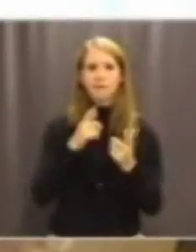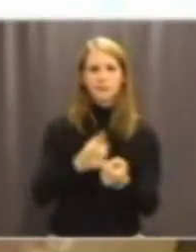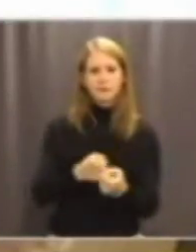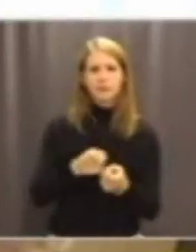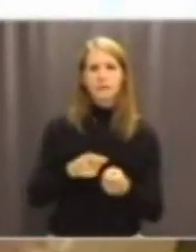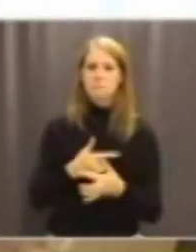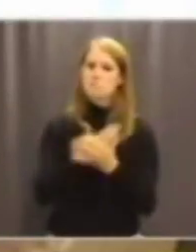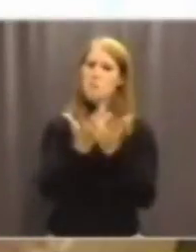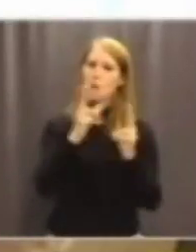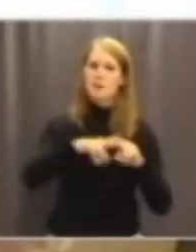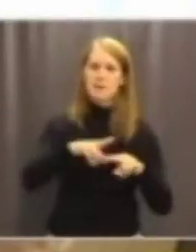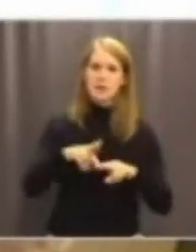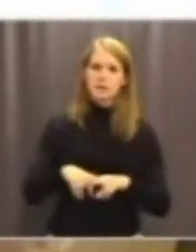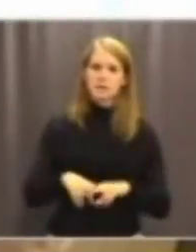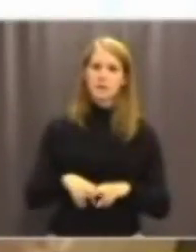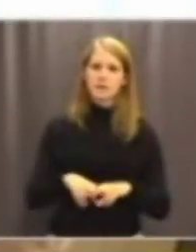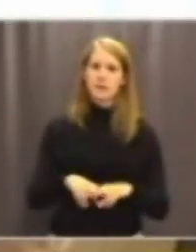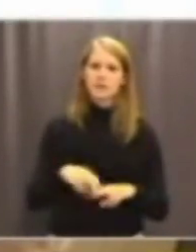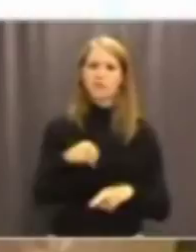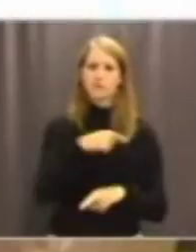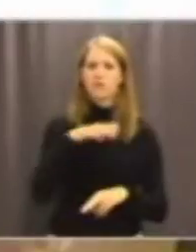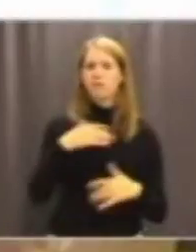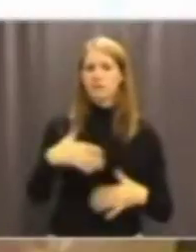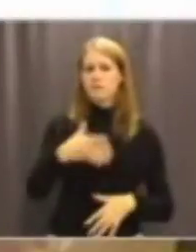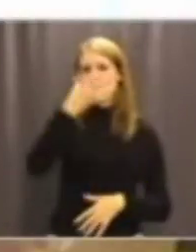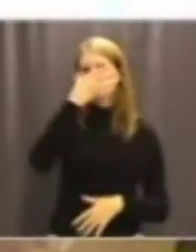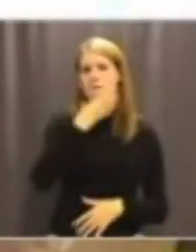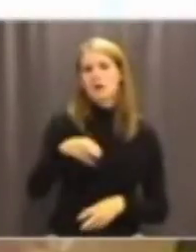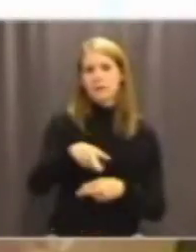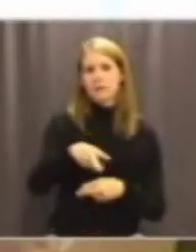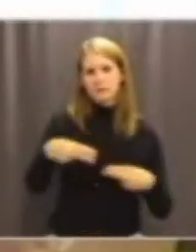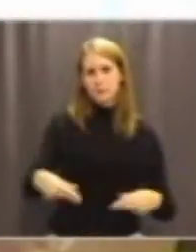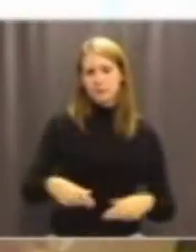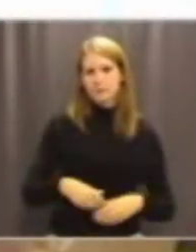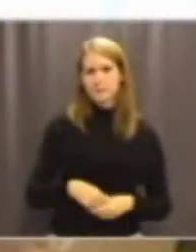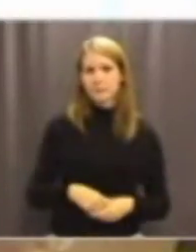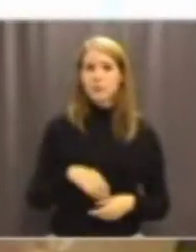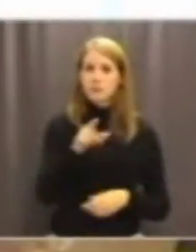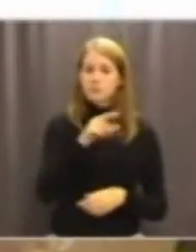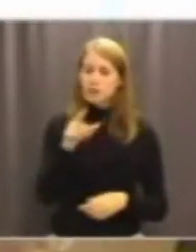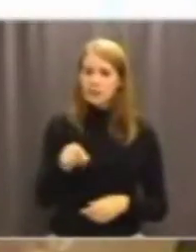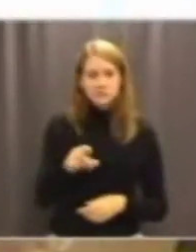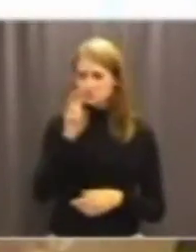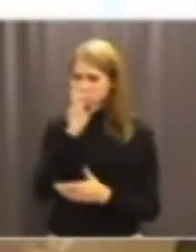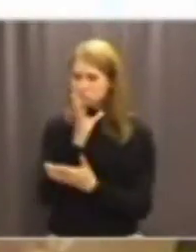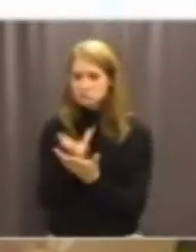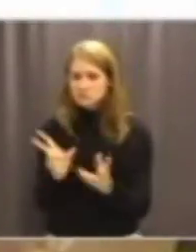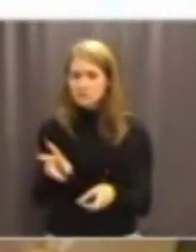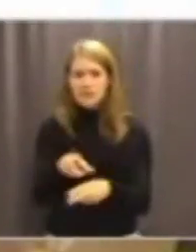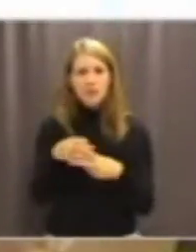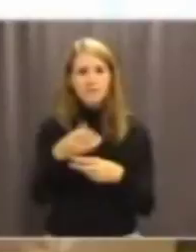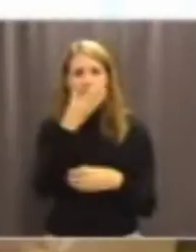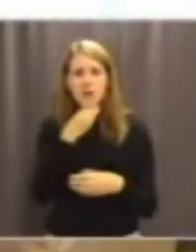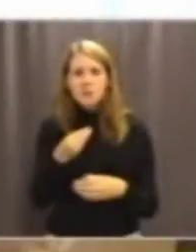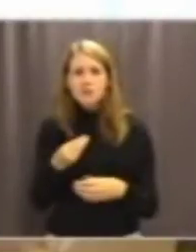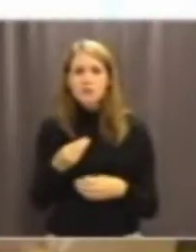ställen där vi har väldigt vacker natur. Ibland ser den inte vacker ut men innehåller